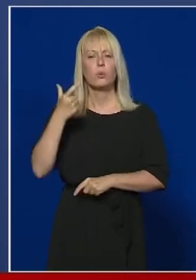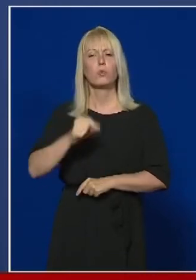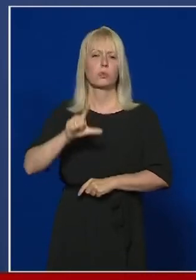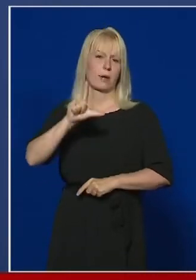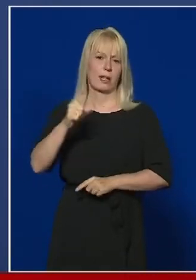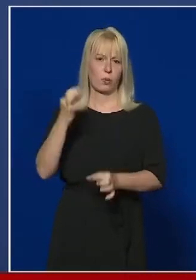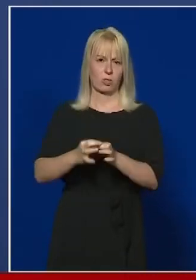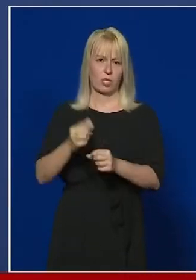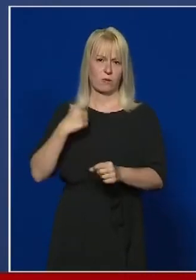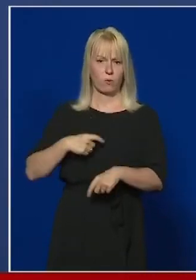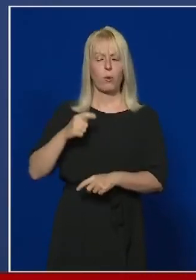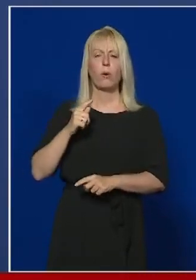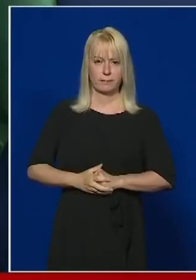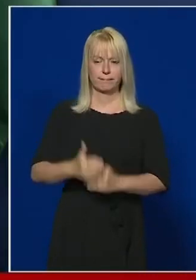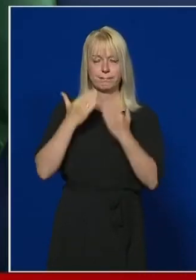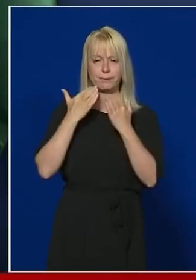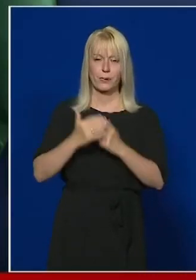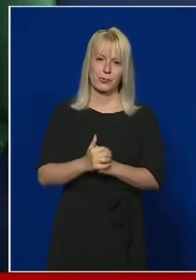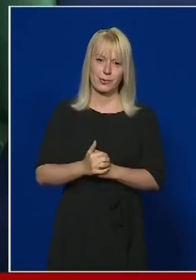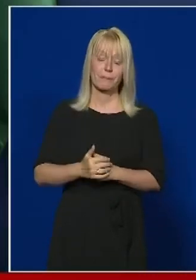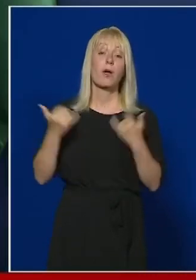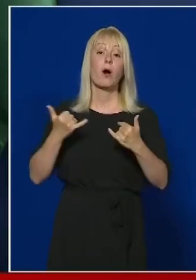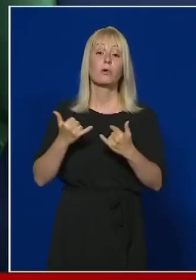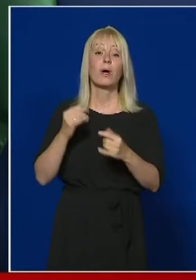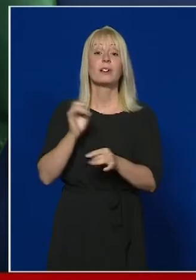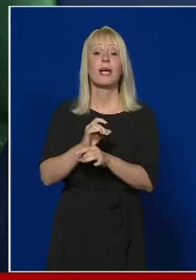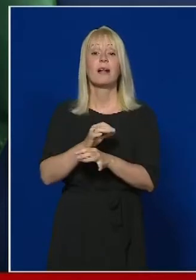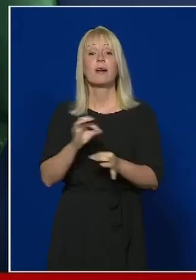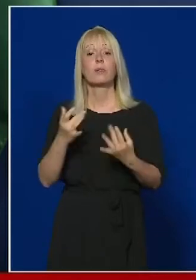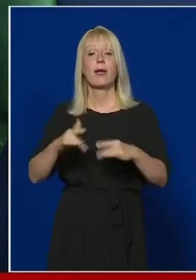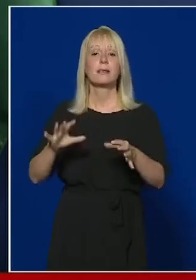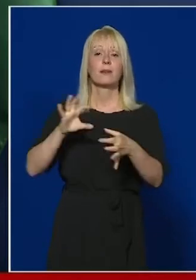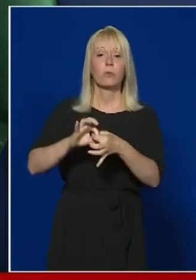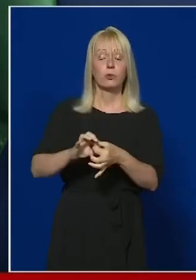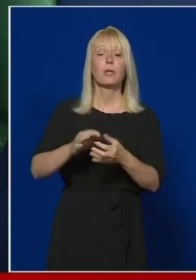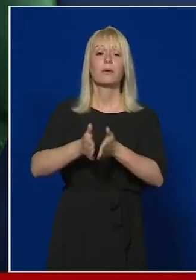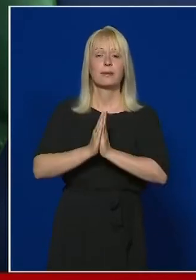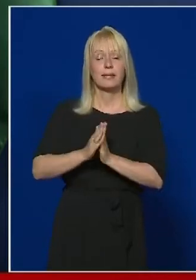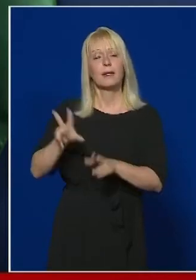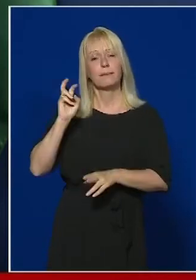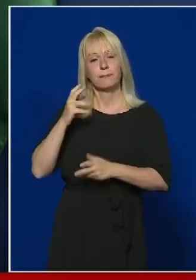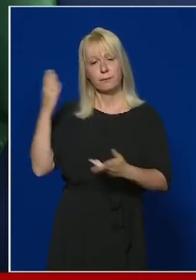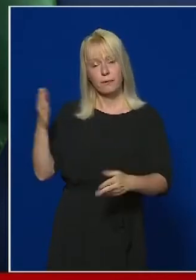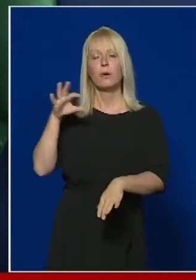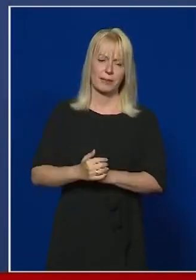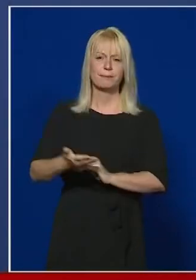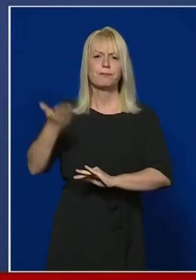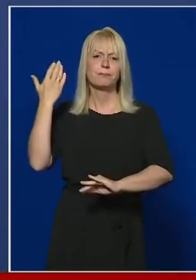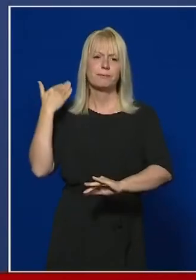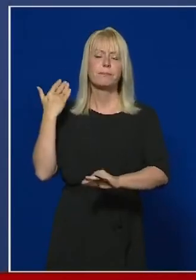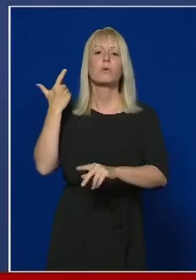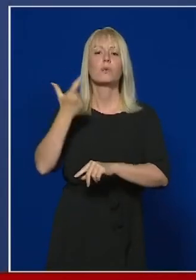esetben indítottunk büntető eljárást. Mindössze három újabb magyar állampolgárnál mutatták ki az új koronavírus fertőzést,